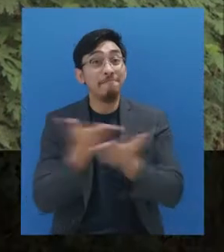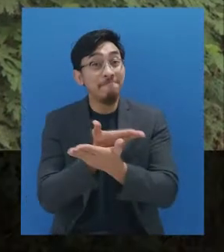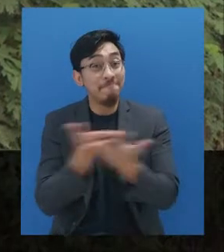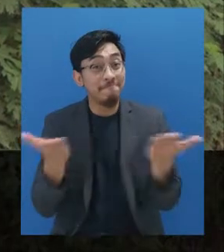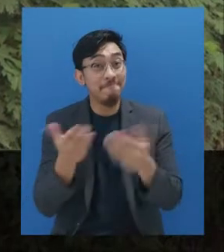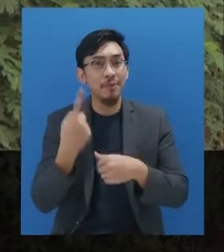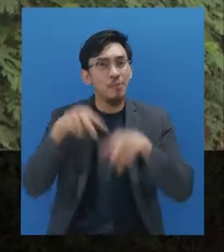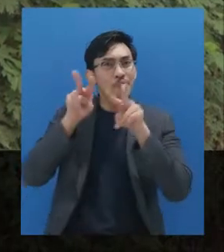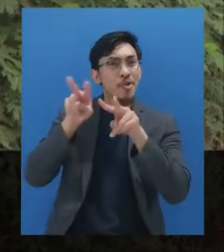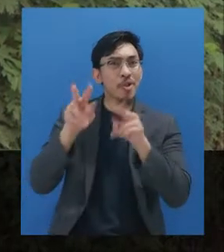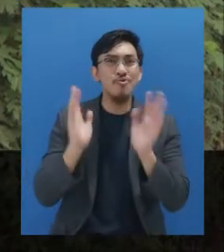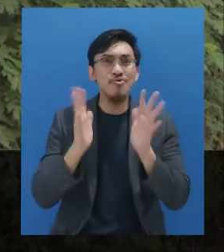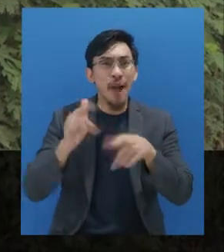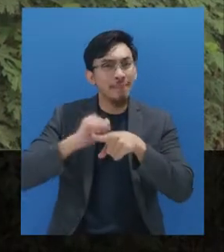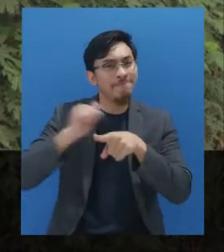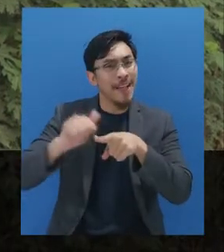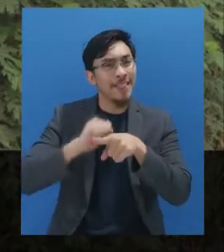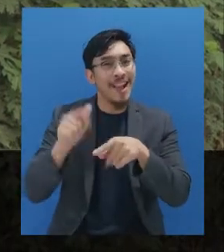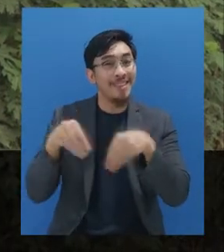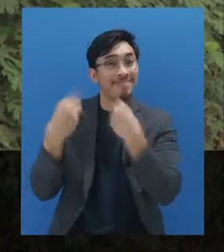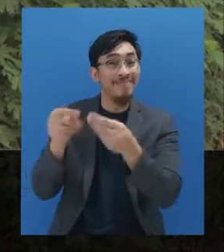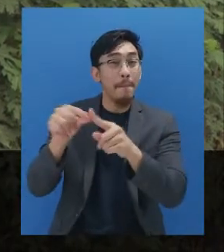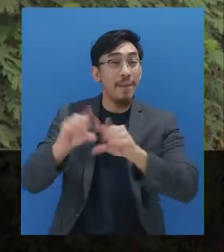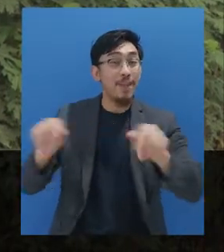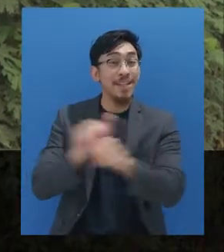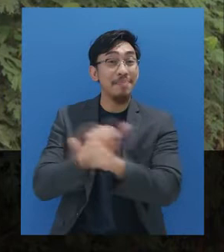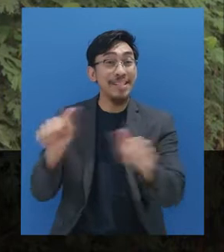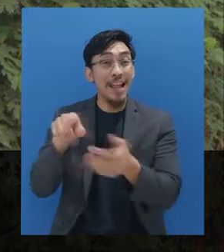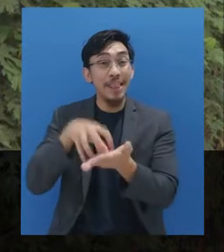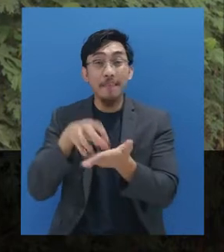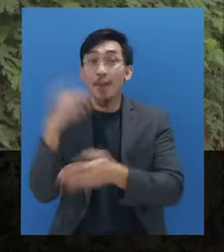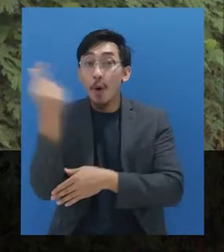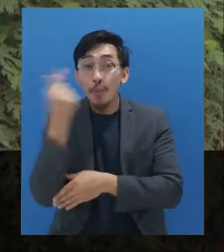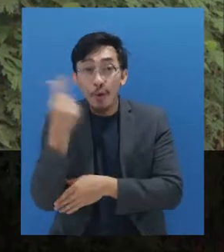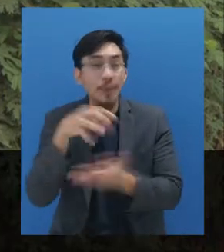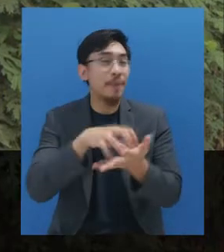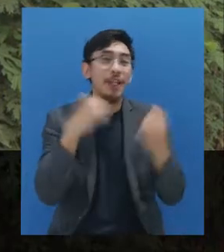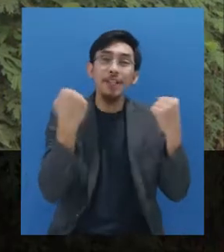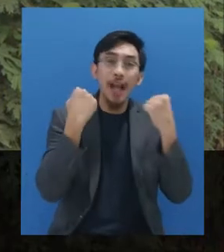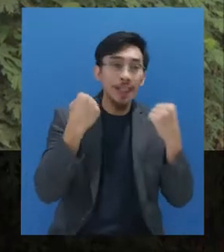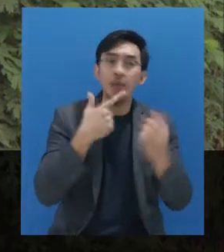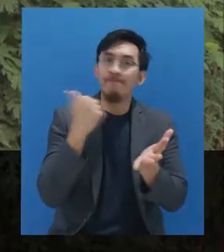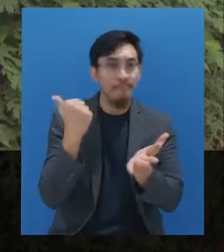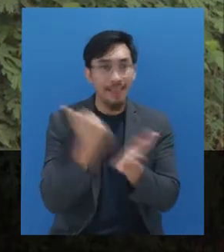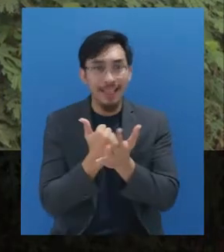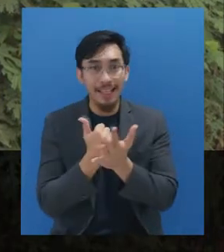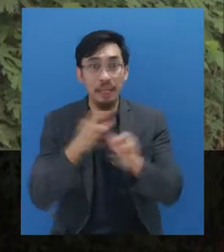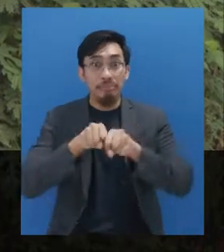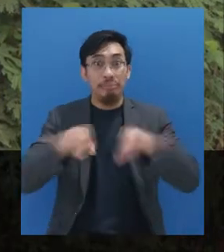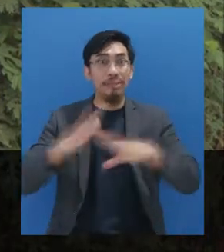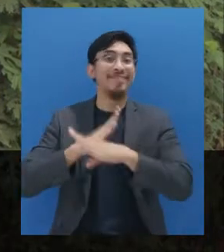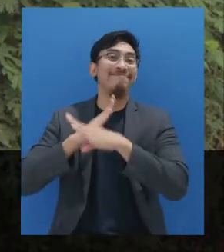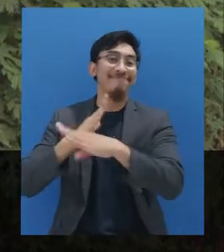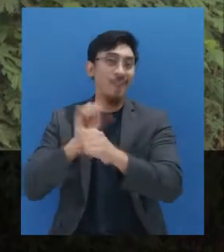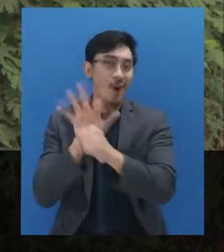Pemirsa kita sudah menyaksikan bagaimana pelatihan yang diberikan pada petugas kebersihan di fasilitas umum dan kesehatan menjadi sangat penting sebagai upaya